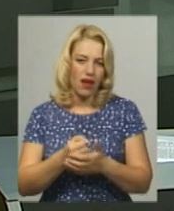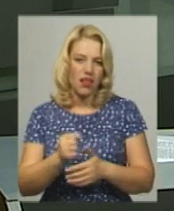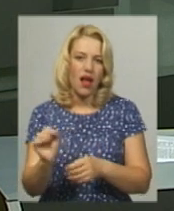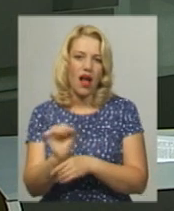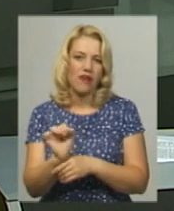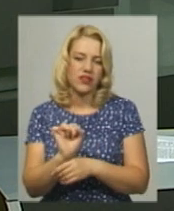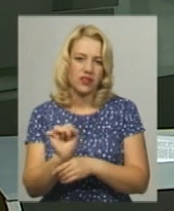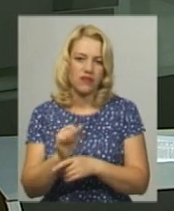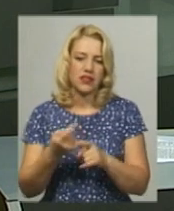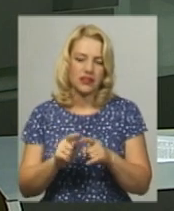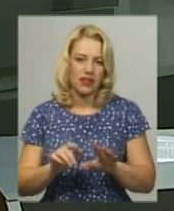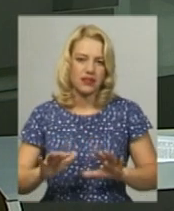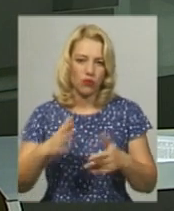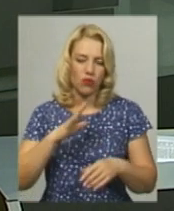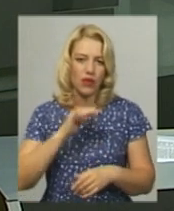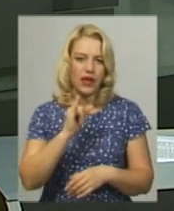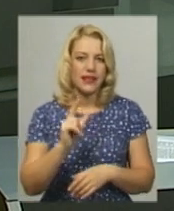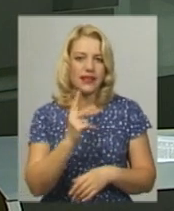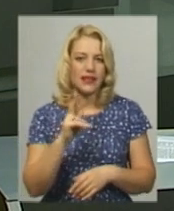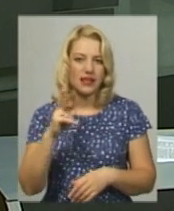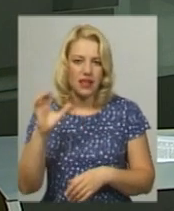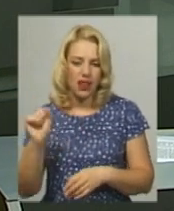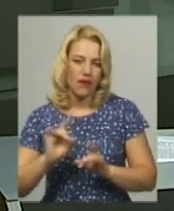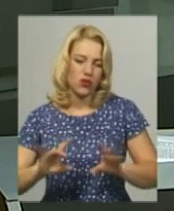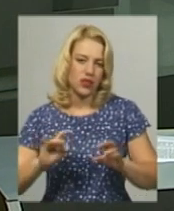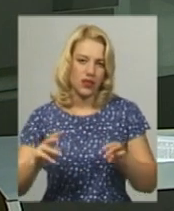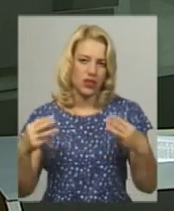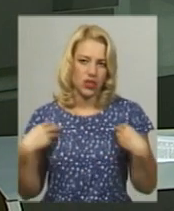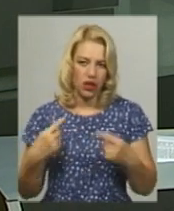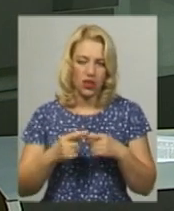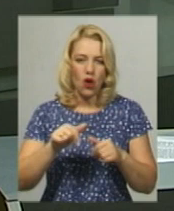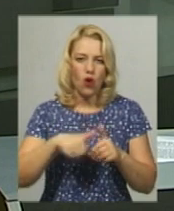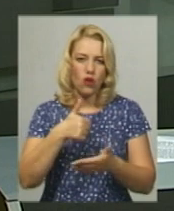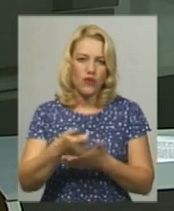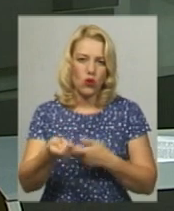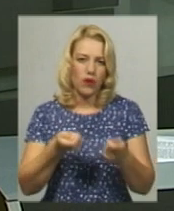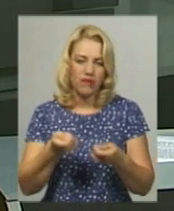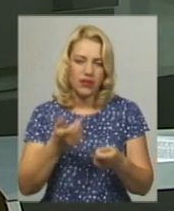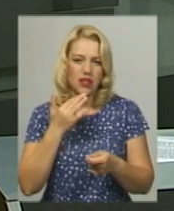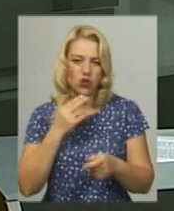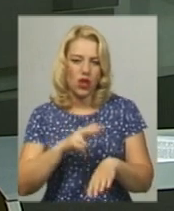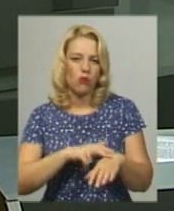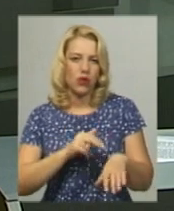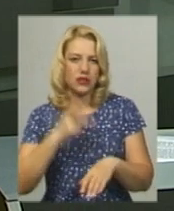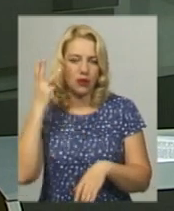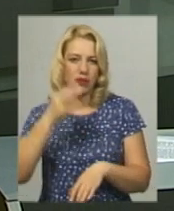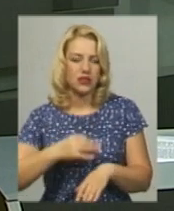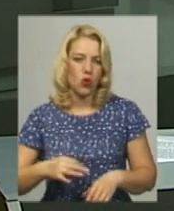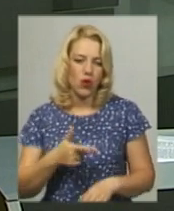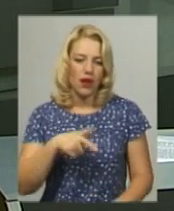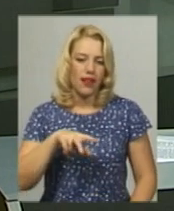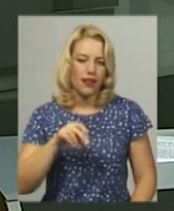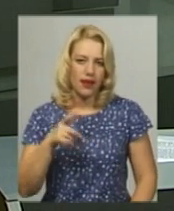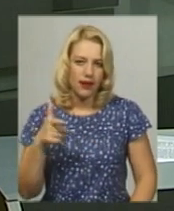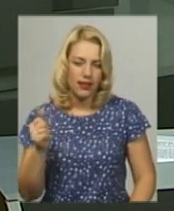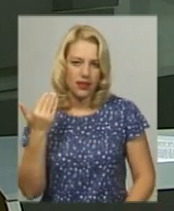дворів будинку в Ізяславі. Про це розповіла начальник сектору комунікації Головного управління Національної поліції в Хмельницькій області Інна Глега.